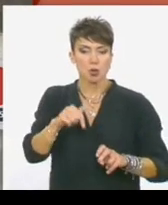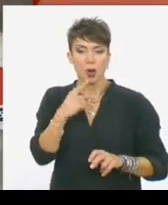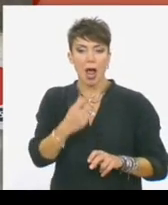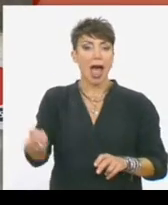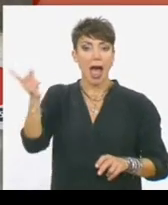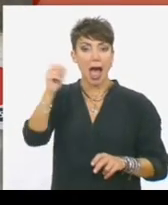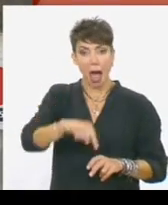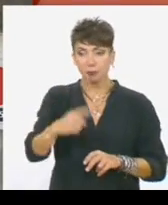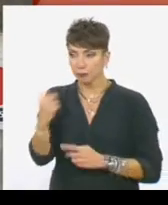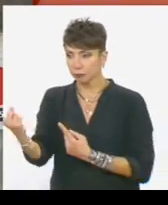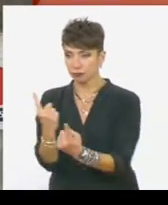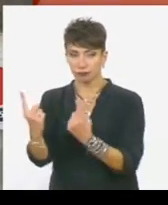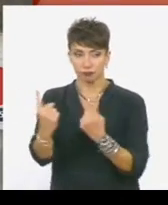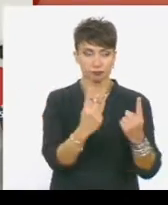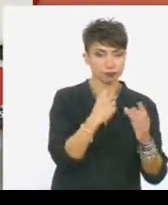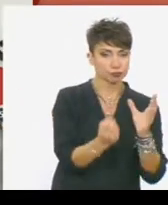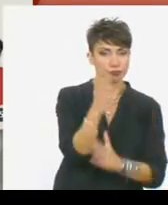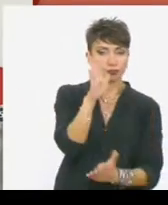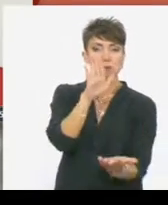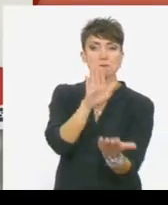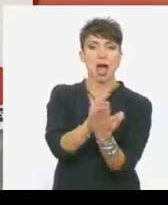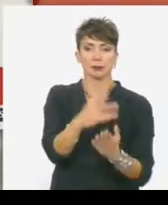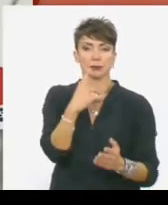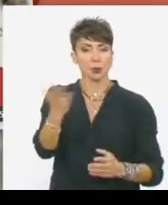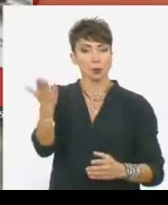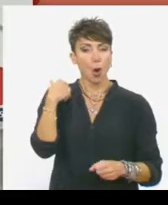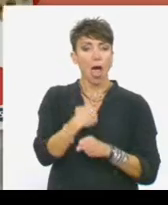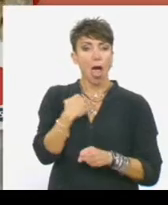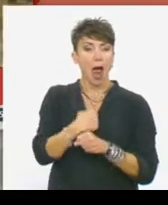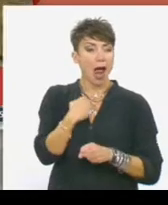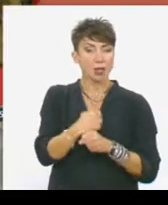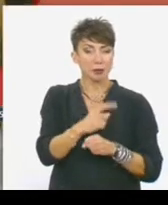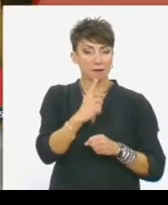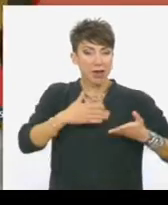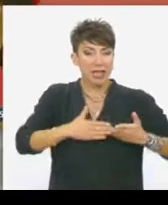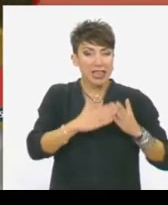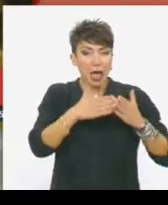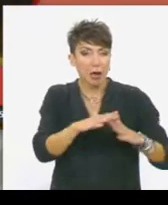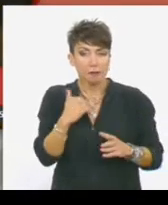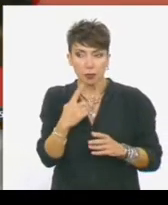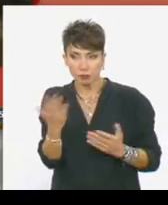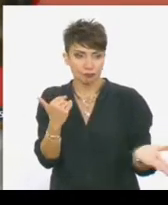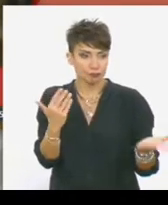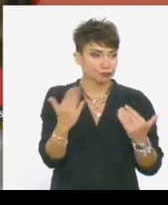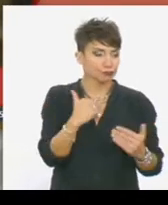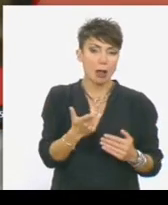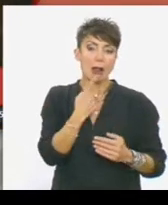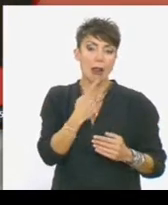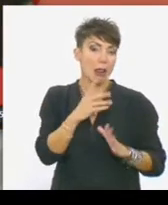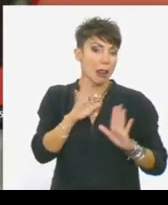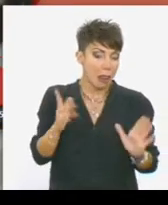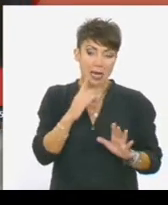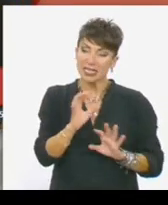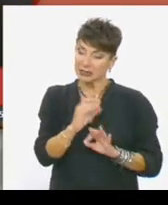αύριο νέους μάρτυρες, αρχίζουν με πρώην εργαζόμενους στην κυβωτό του κόσμου. Οι πληροφορίες λένε πως έχουν στη διάθεσή τους